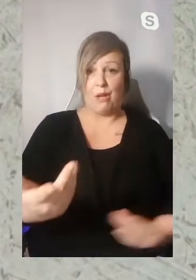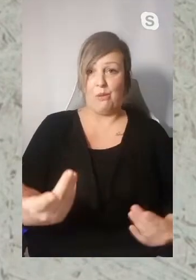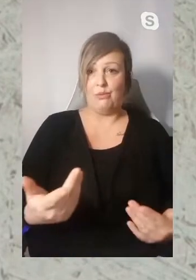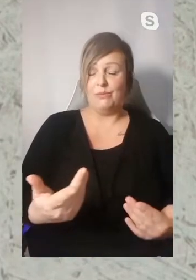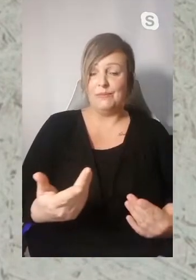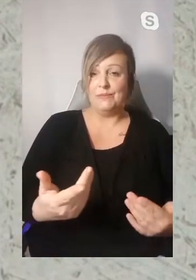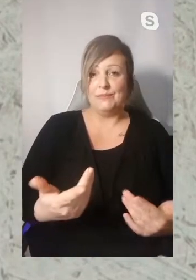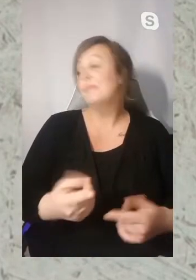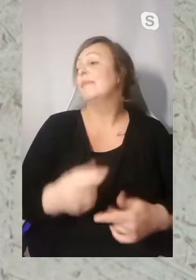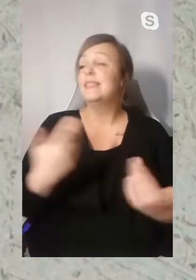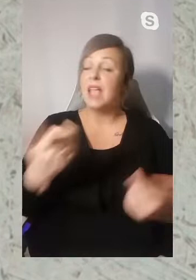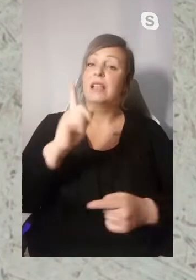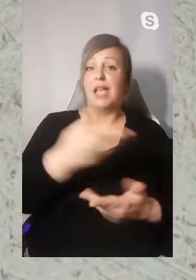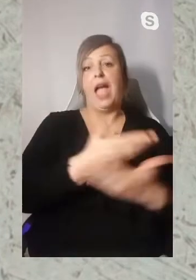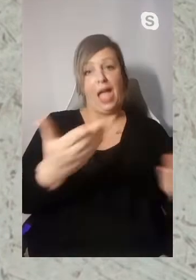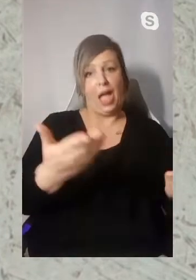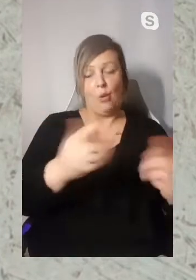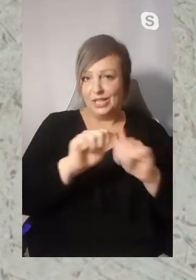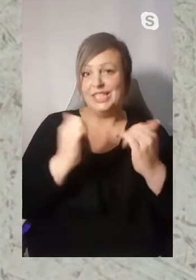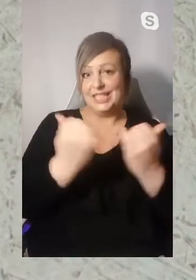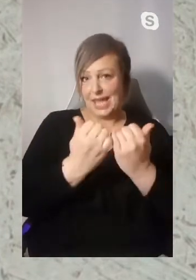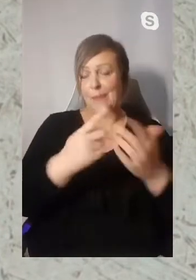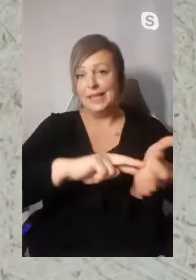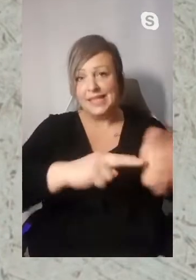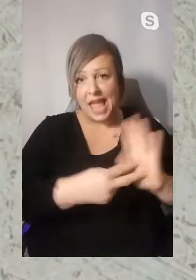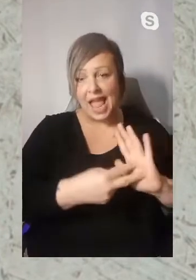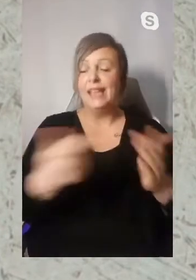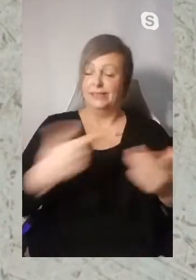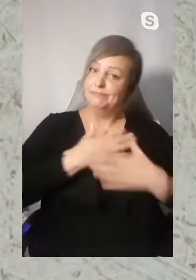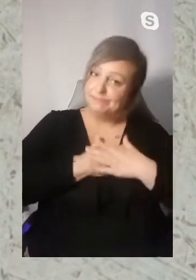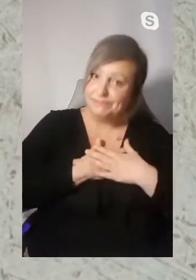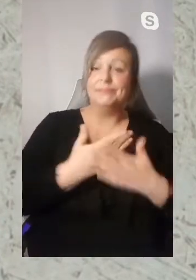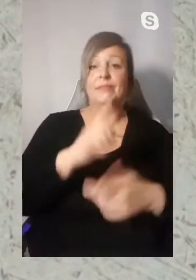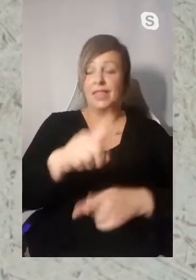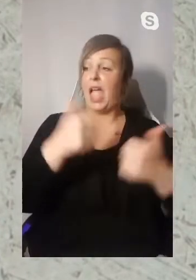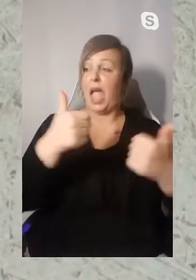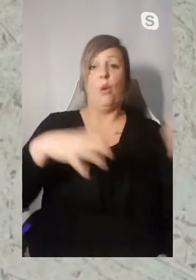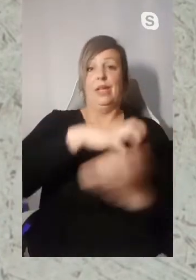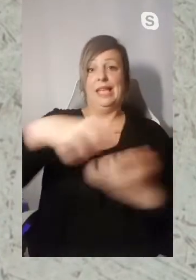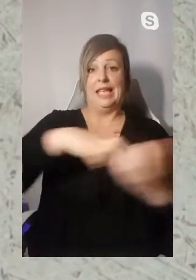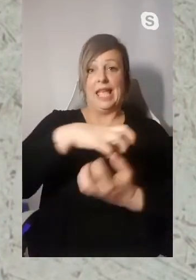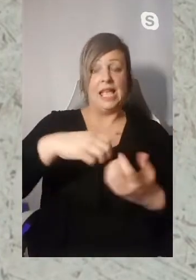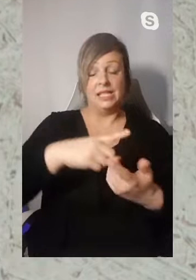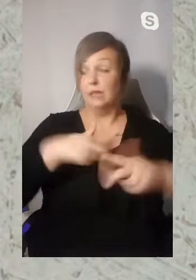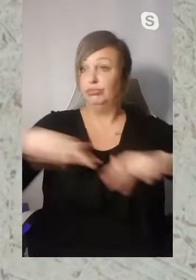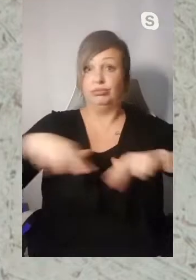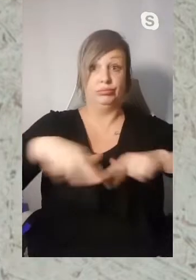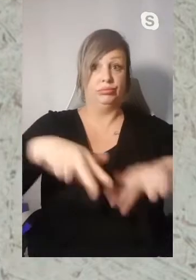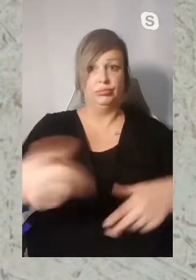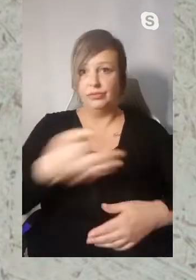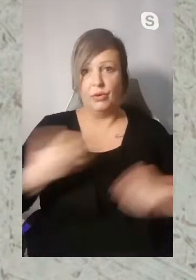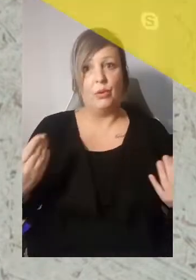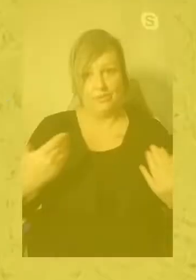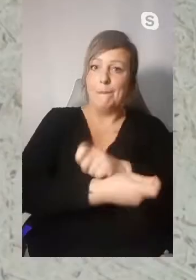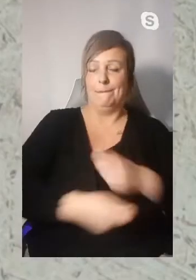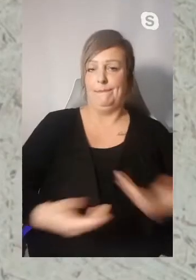geworden. Die schreiben mir das auch und das liegt auch an Ihnen und auch an dem Team, das das technisch macht. Von daher erstmal Kompliment, Sie sind da ja auch krisenhaft reingesprungen und das